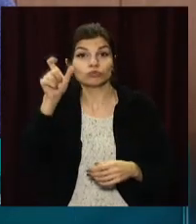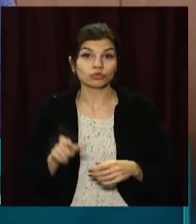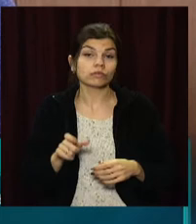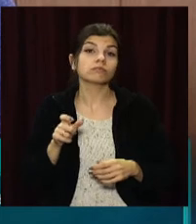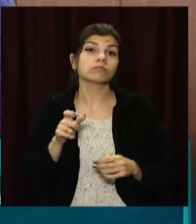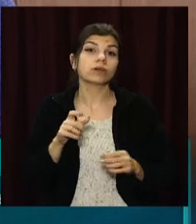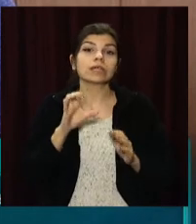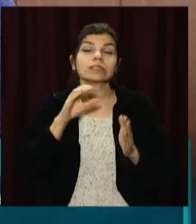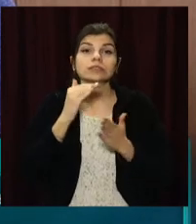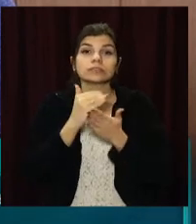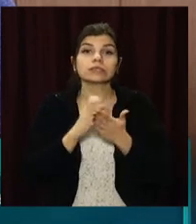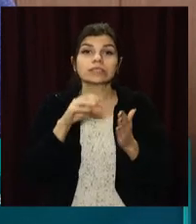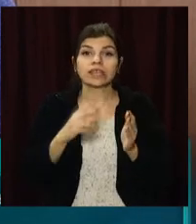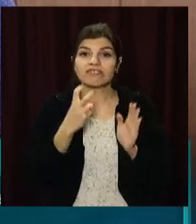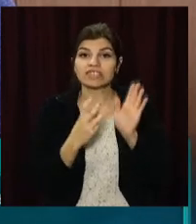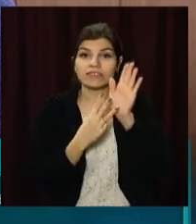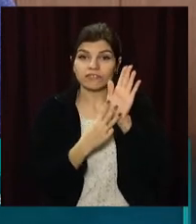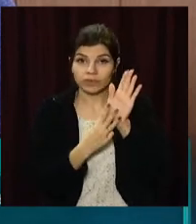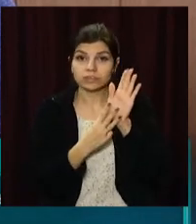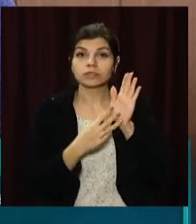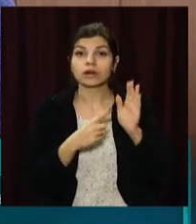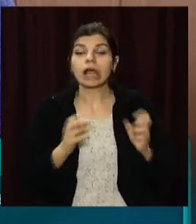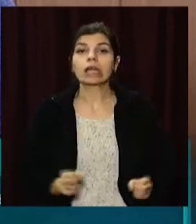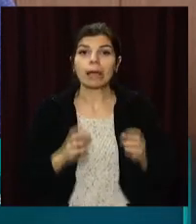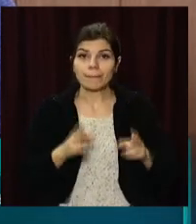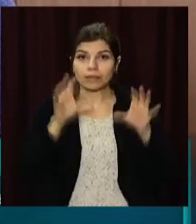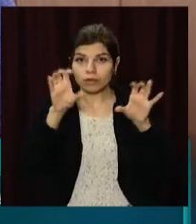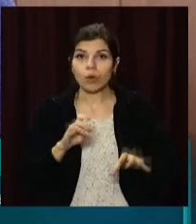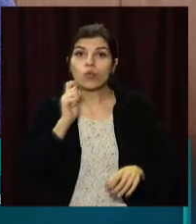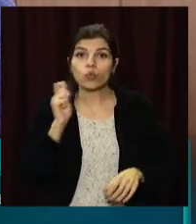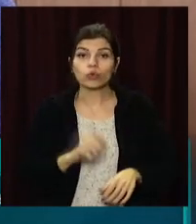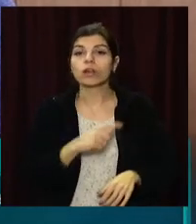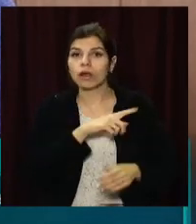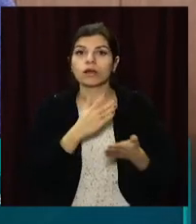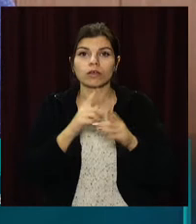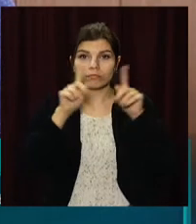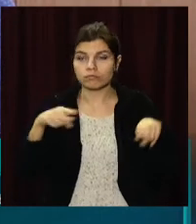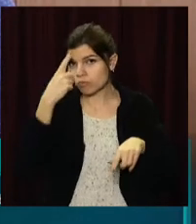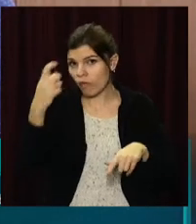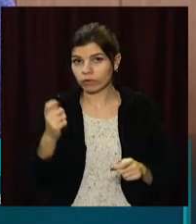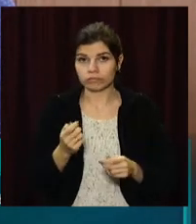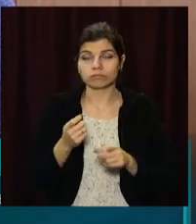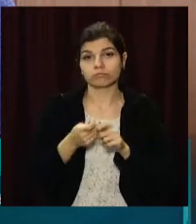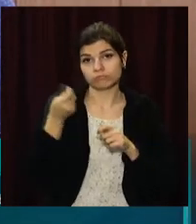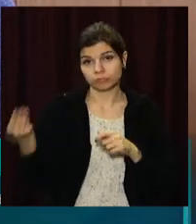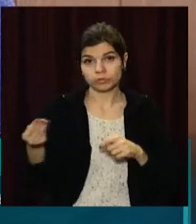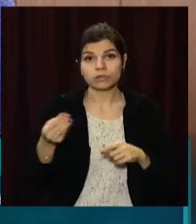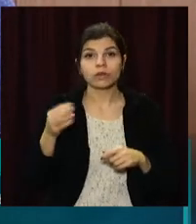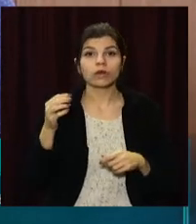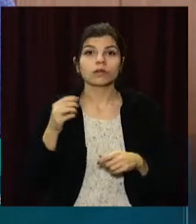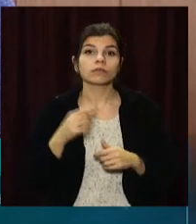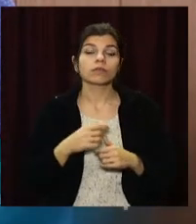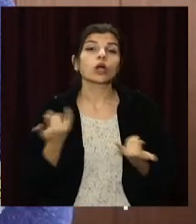в порядку статті 208 Кримінального процесуального кодексу України. Вручено пісмове повідомлення про підозру. Наразі